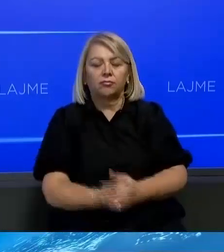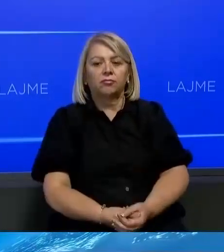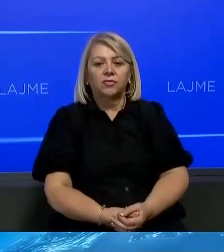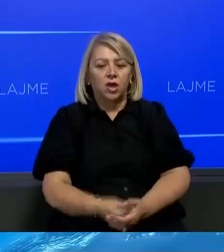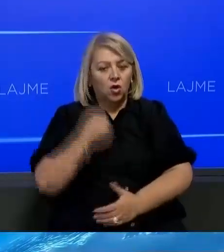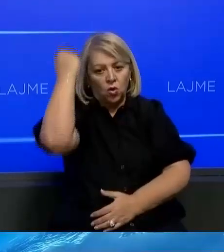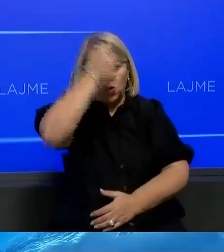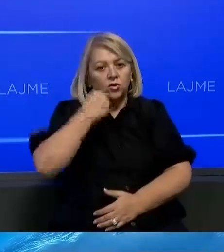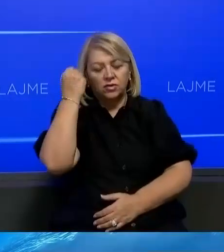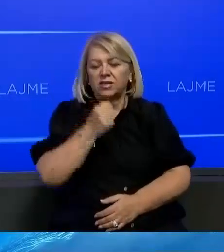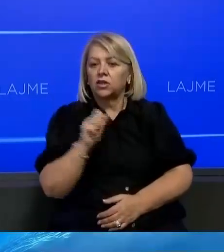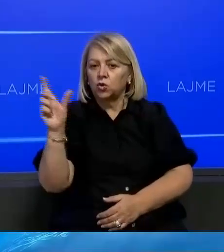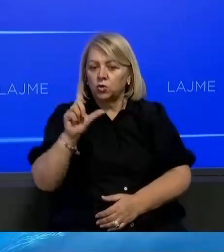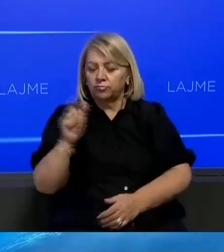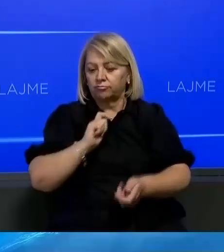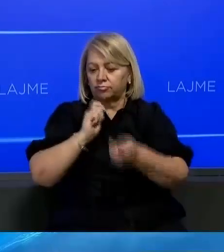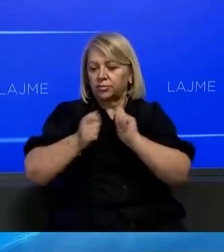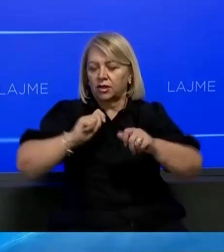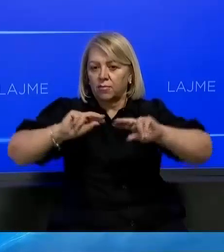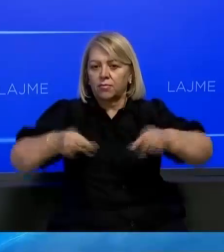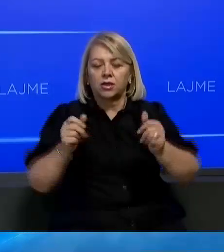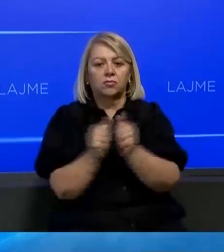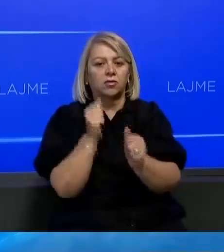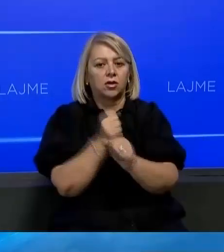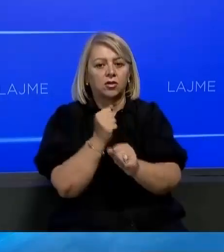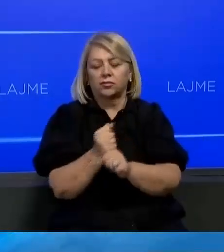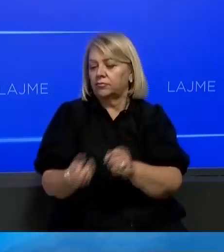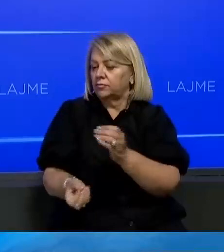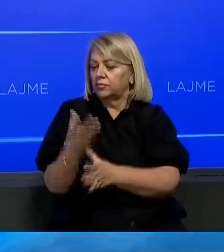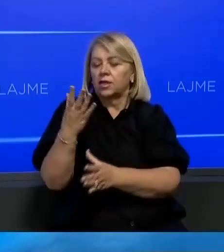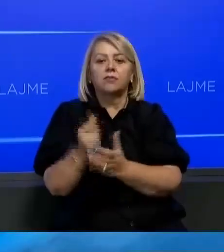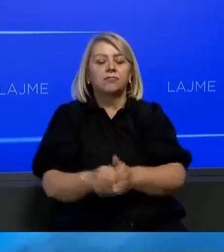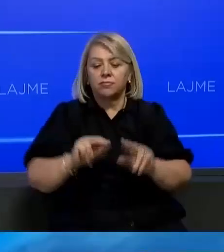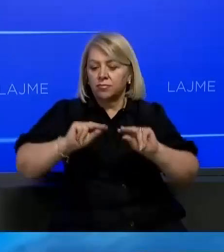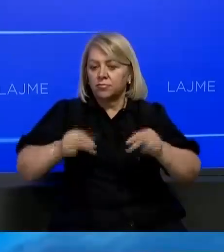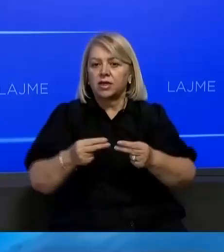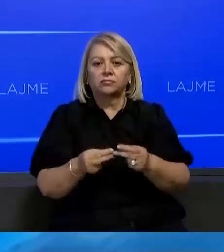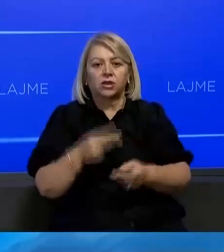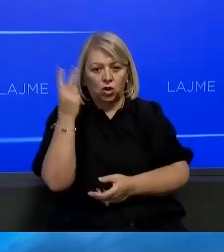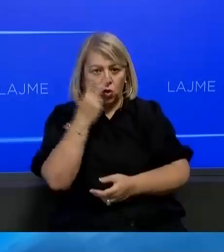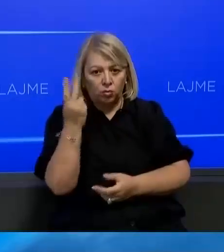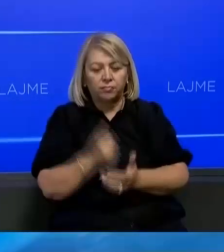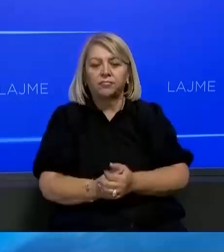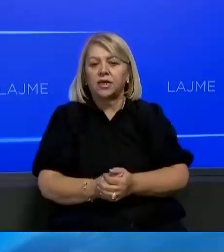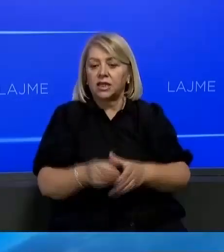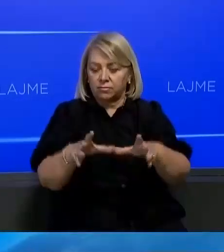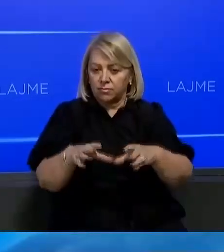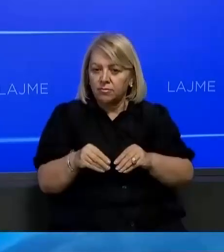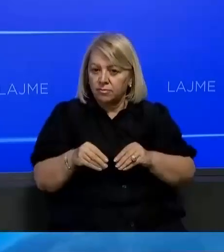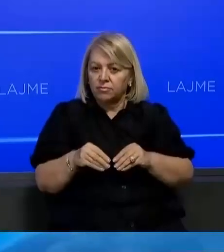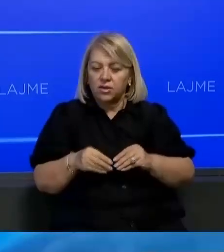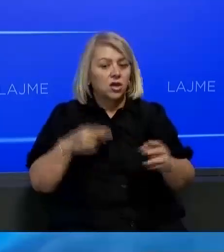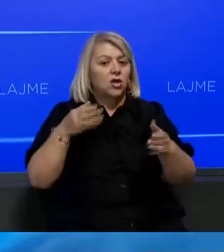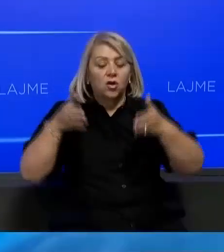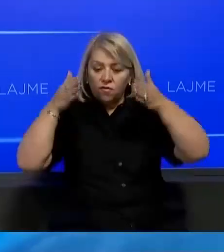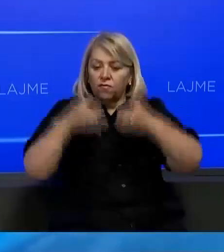Kosova dhe Lukstenburgu kanë nëshkruar marveshje bashkunimi për zhvelem si dhe memorandumën mirëkuptimi për zbatimin e marveshjes. Fushat